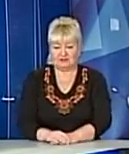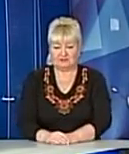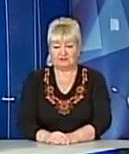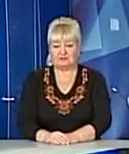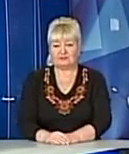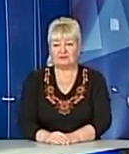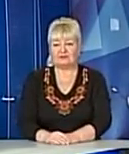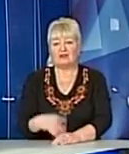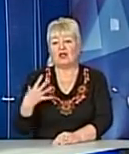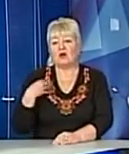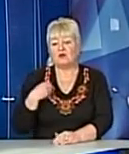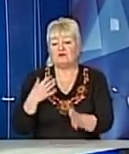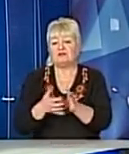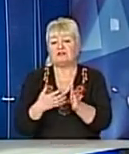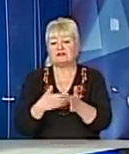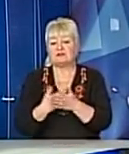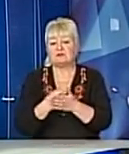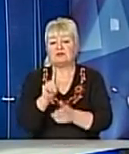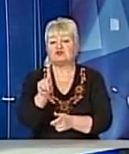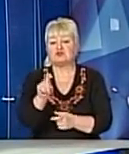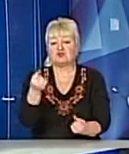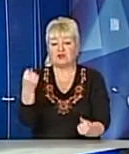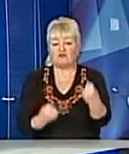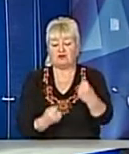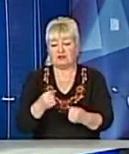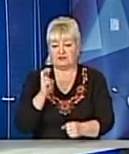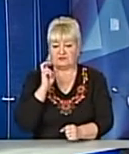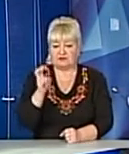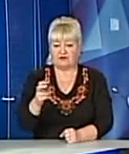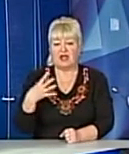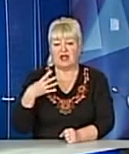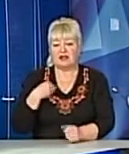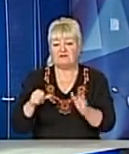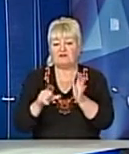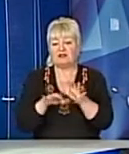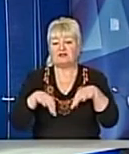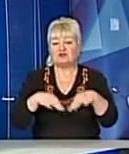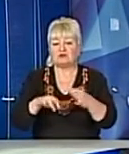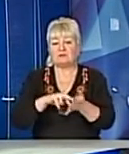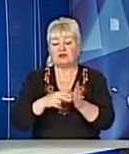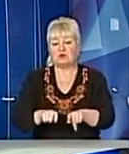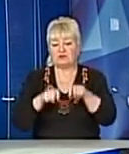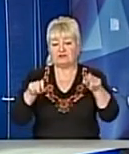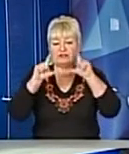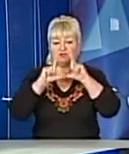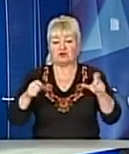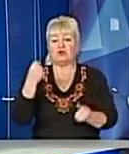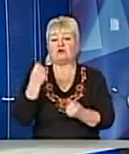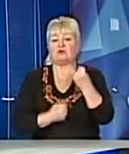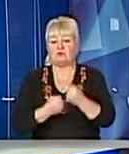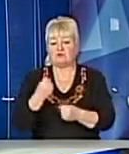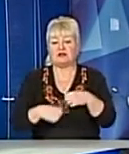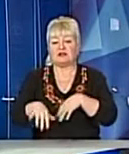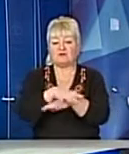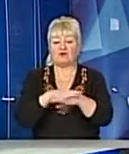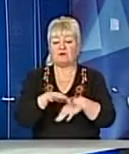У Львові не вистачає близько сотні водіїв трамваїв Львів Електротранс планує навіть відкрити школу кермувальників громадського транспорту